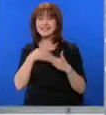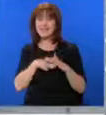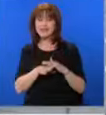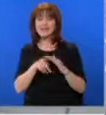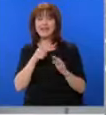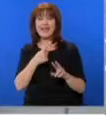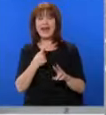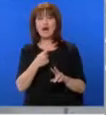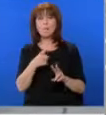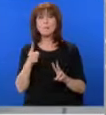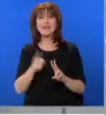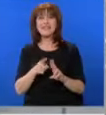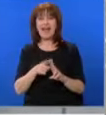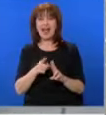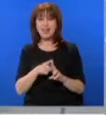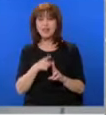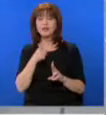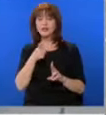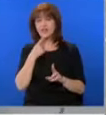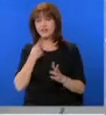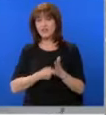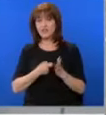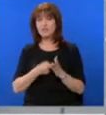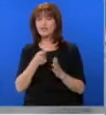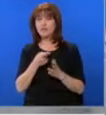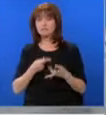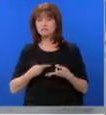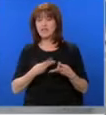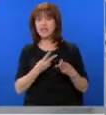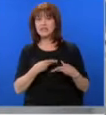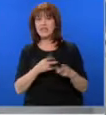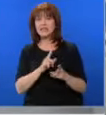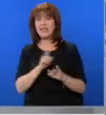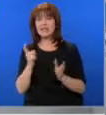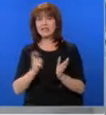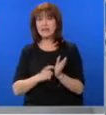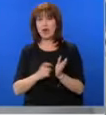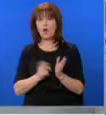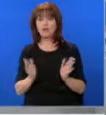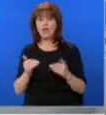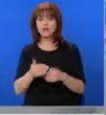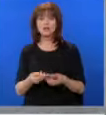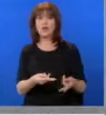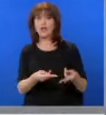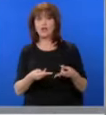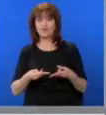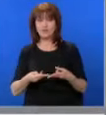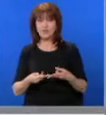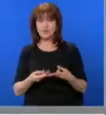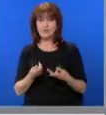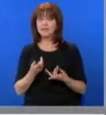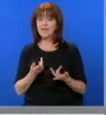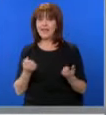Николай Николов Паскал, за който се твърди, че е контрабандист номер едно. И през последните две години дейността му се била разраснала значително.